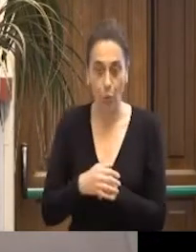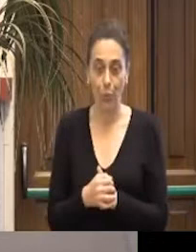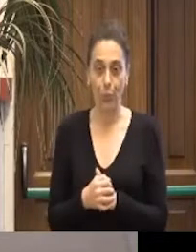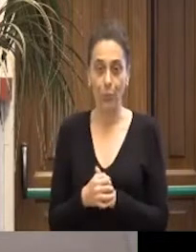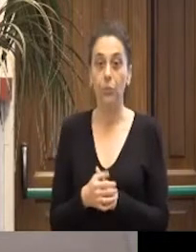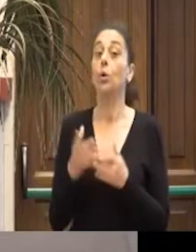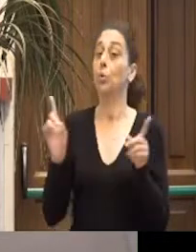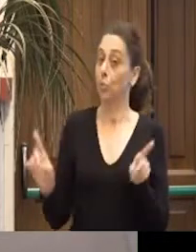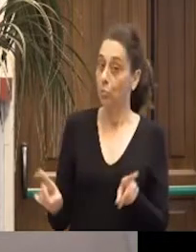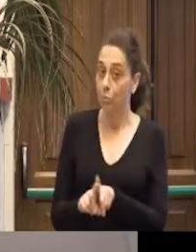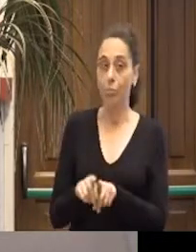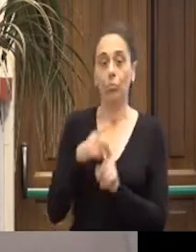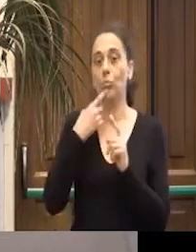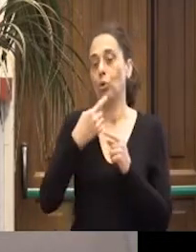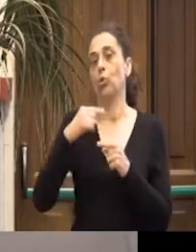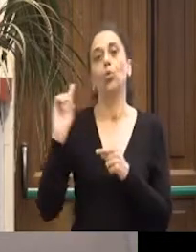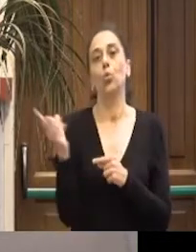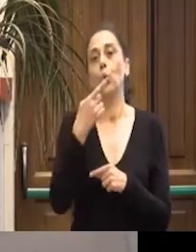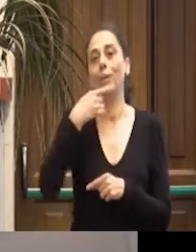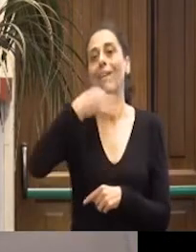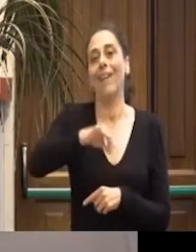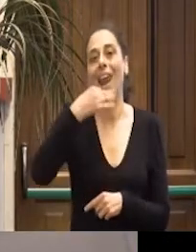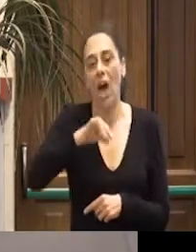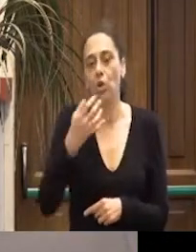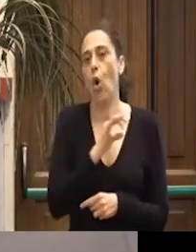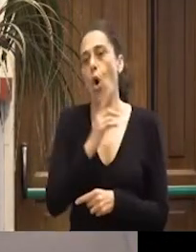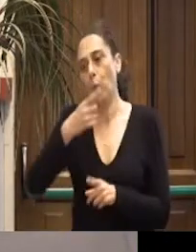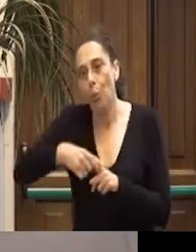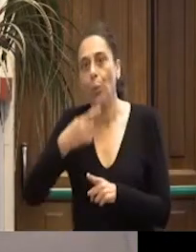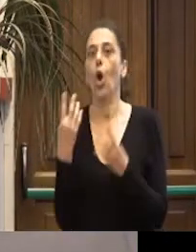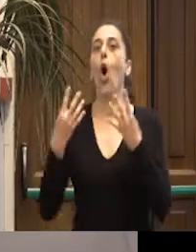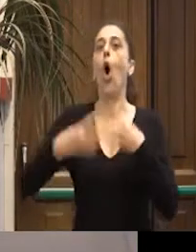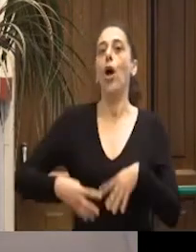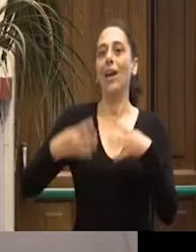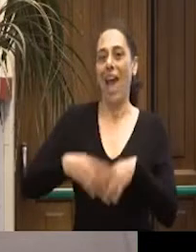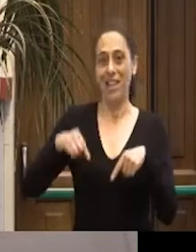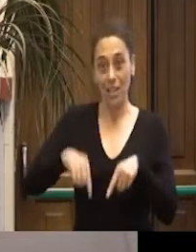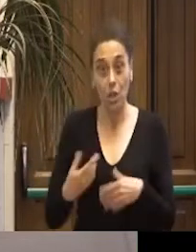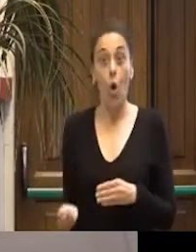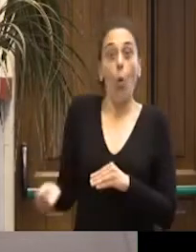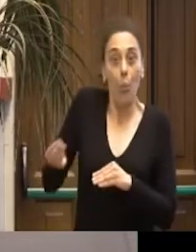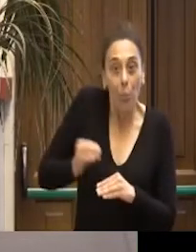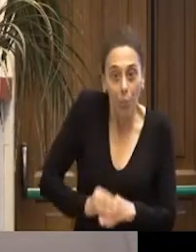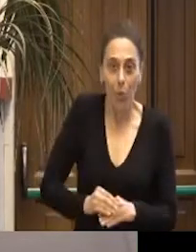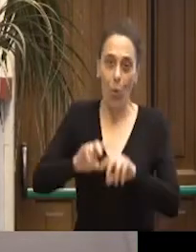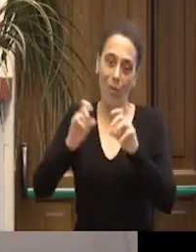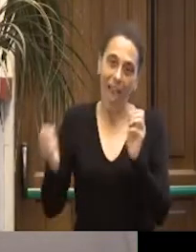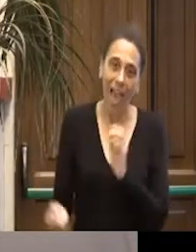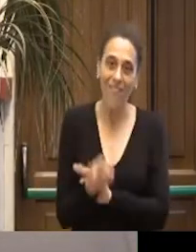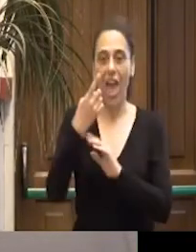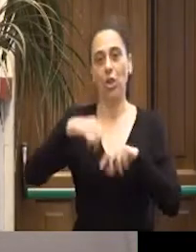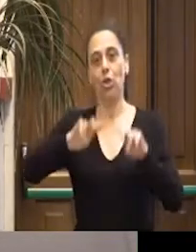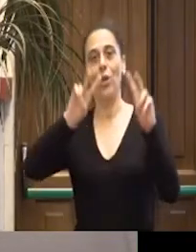e così come a tutti i relatori e i coorganizzatori di questo ulteriore evento sulle tematiche